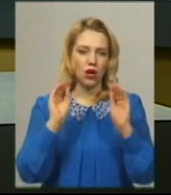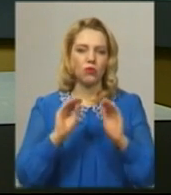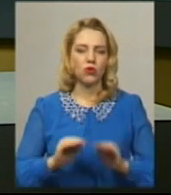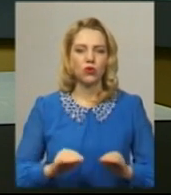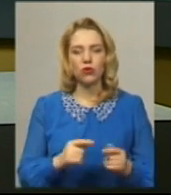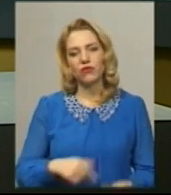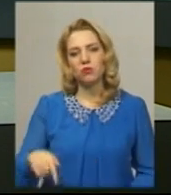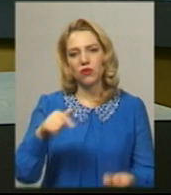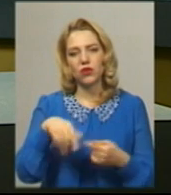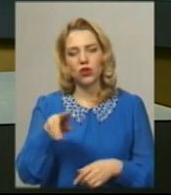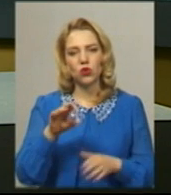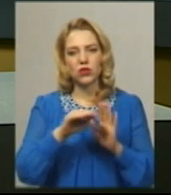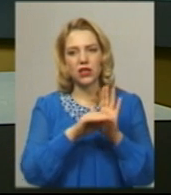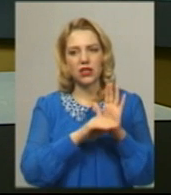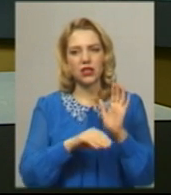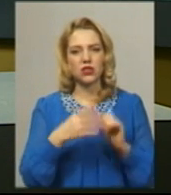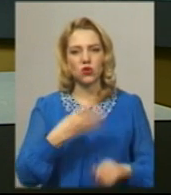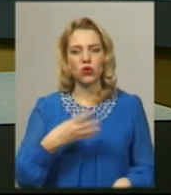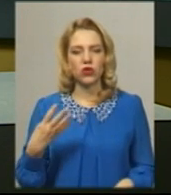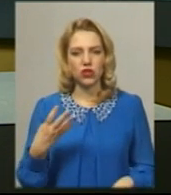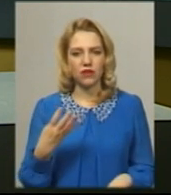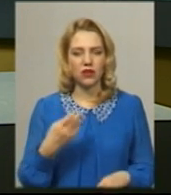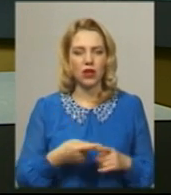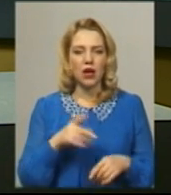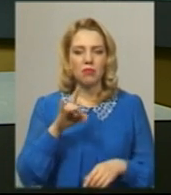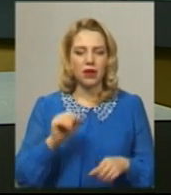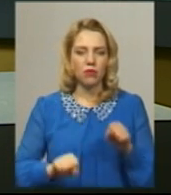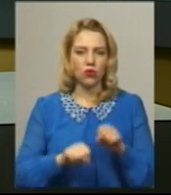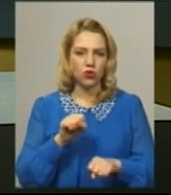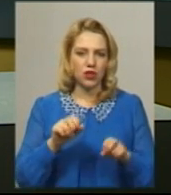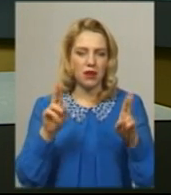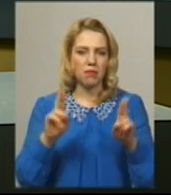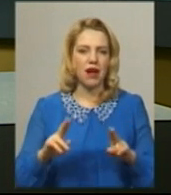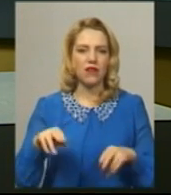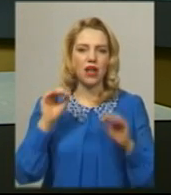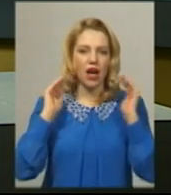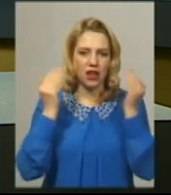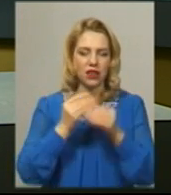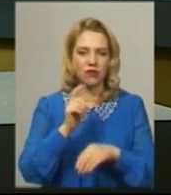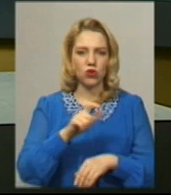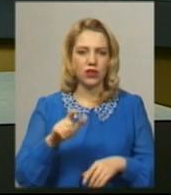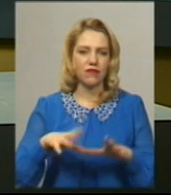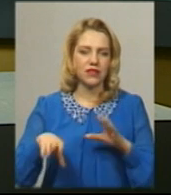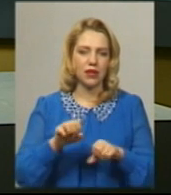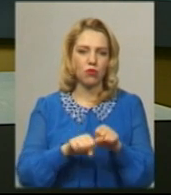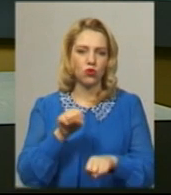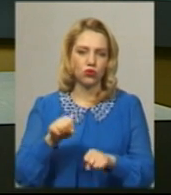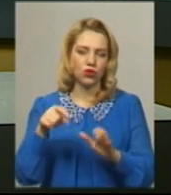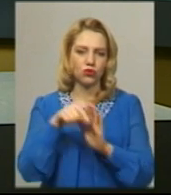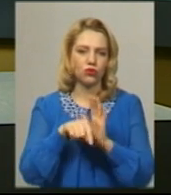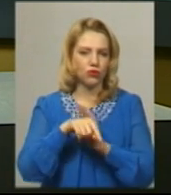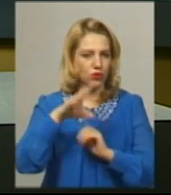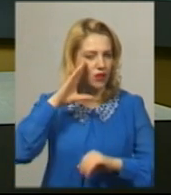відповідно до статті 44.3 «Порушення правил щодо карантину людей». Усі порушення стосувалися